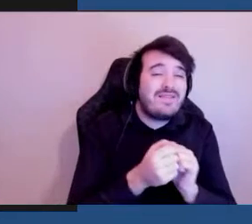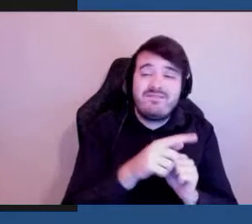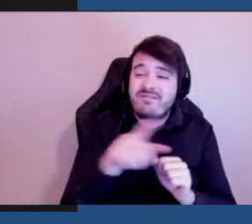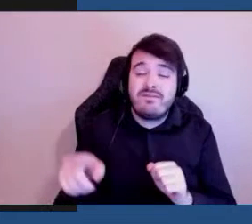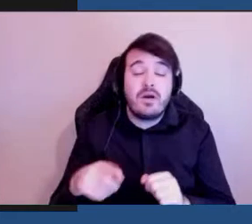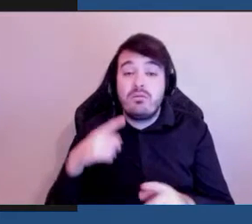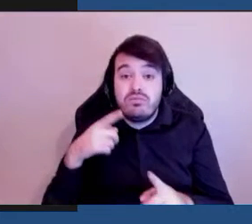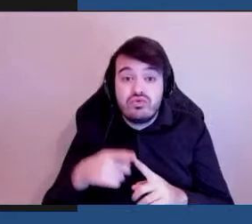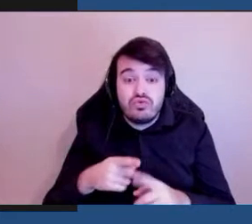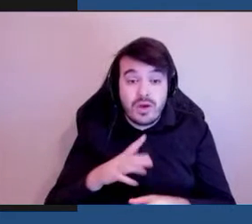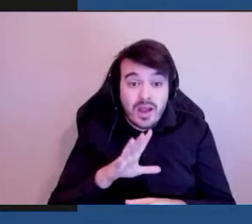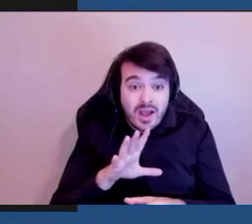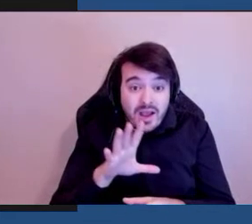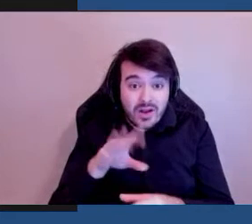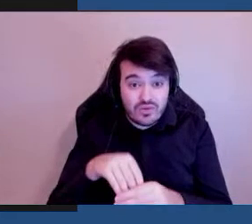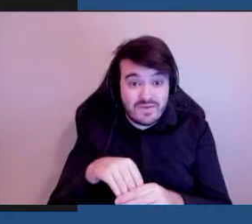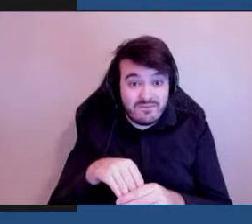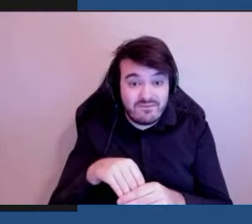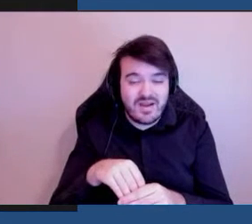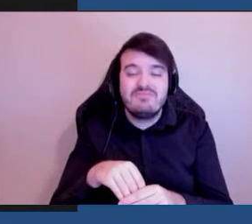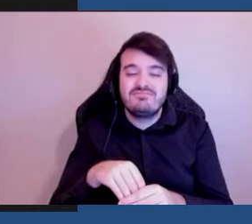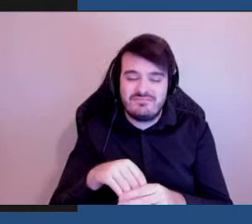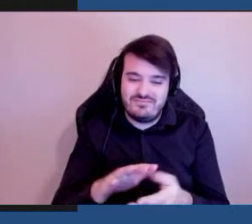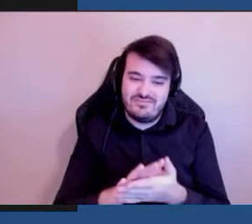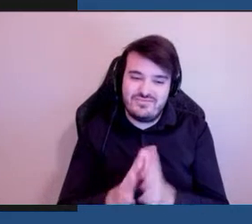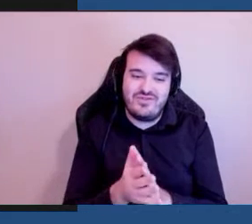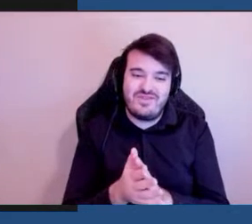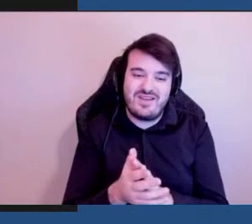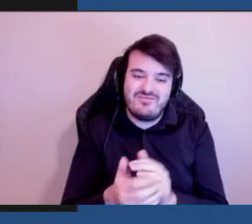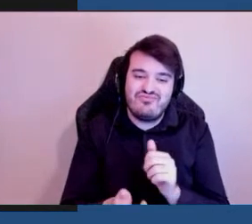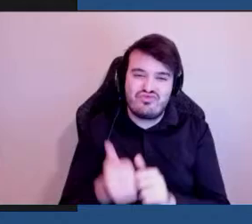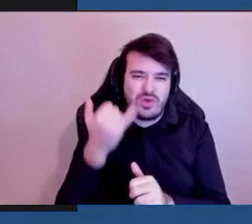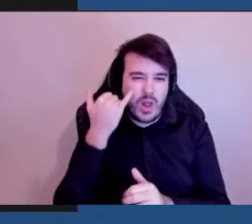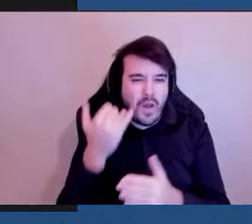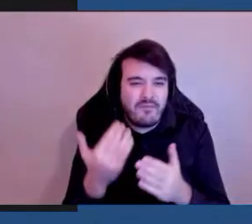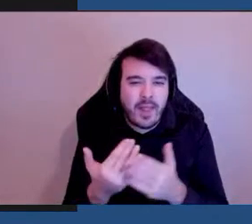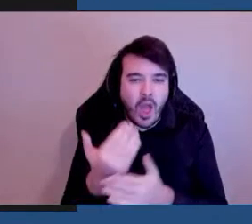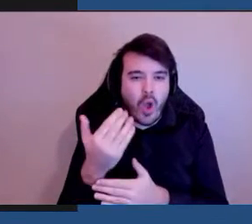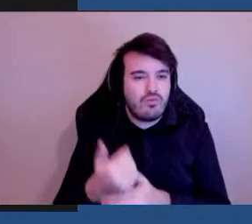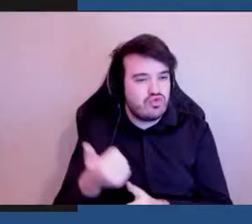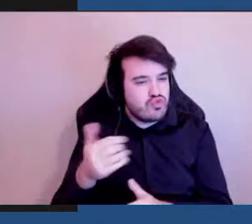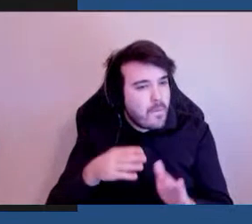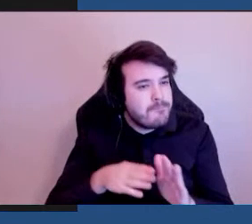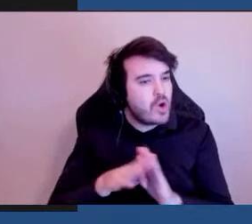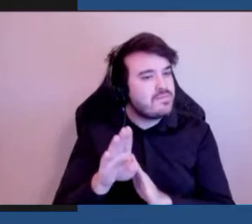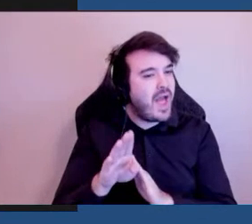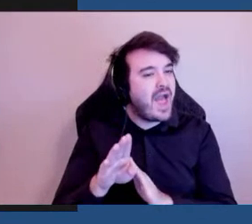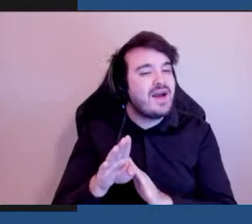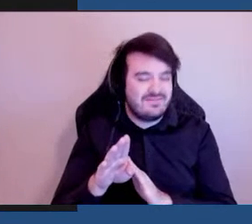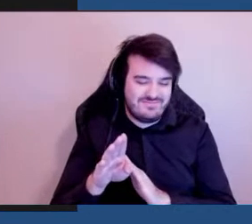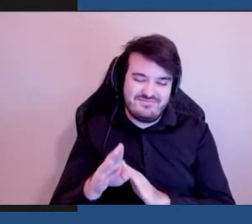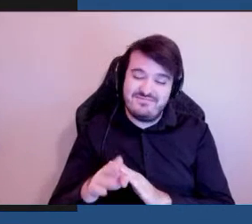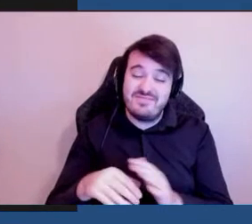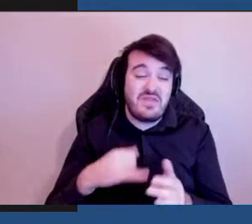sera plus innovatrice plus prospère et en fin de compte